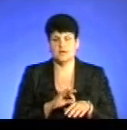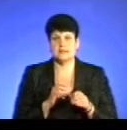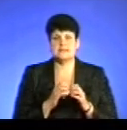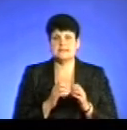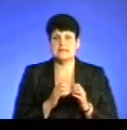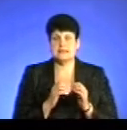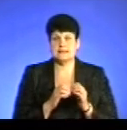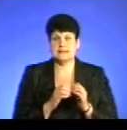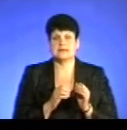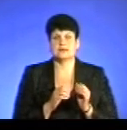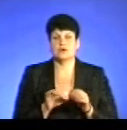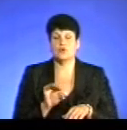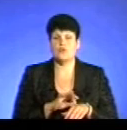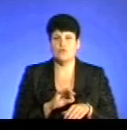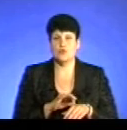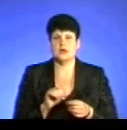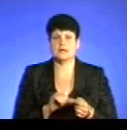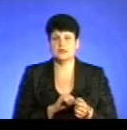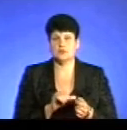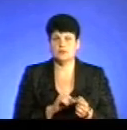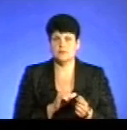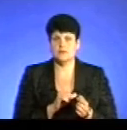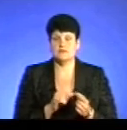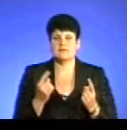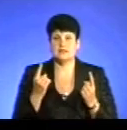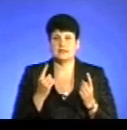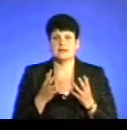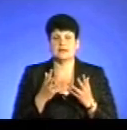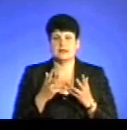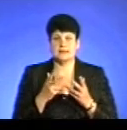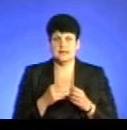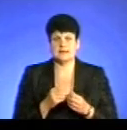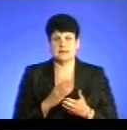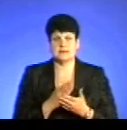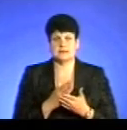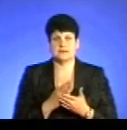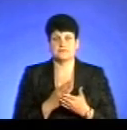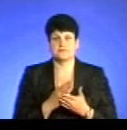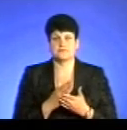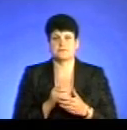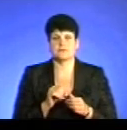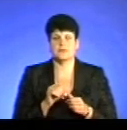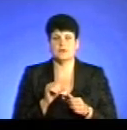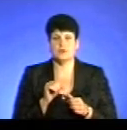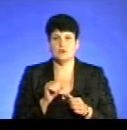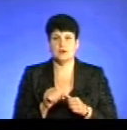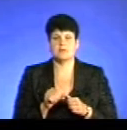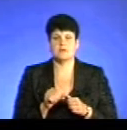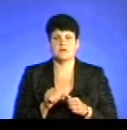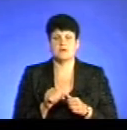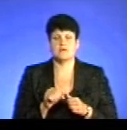хворих наркоманій велика кількість людей, які вілоковані, і є,